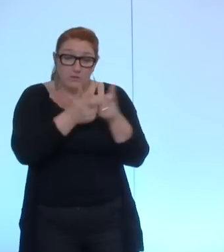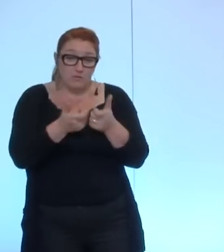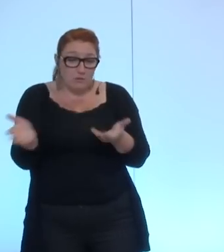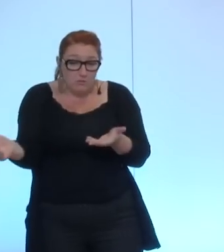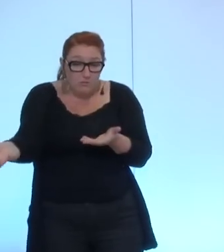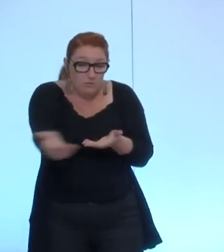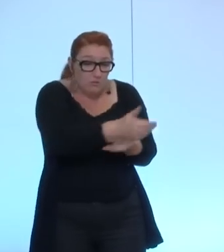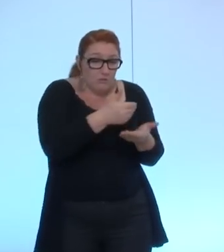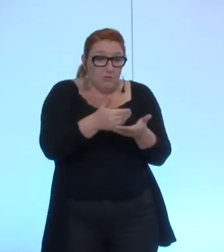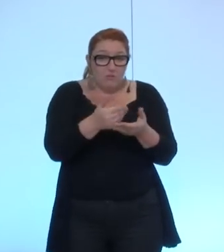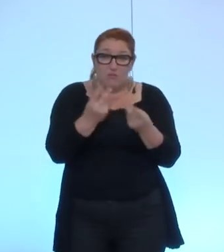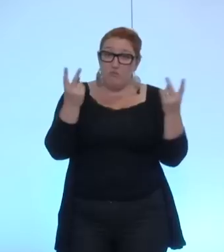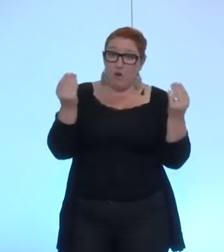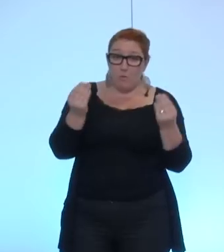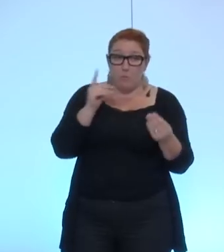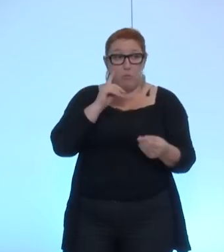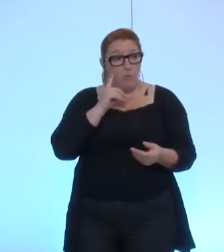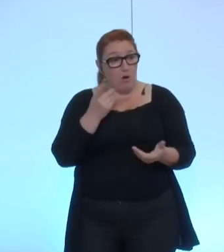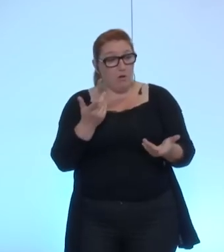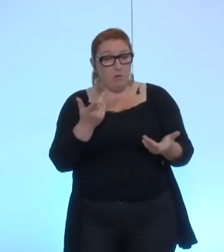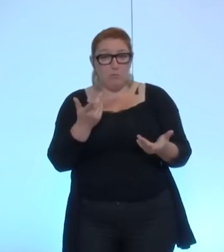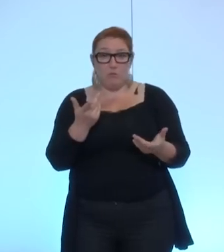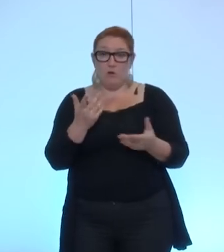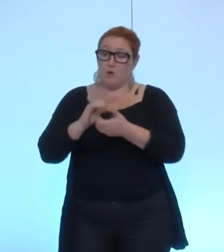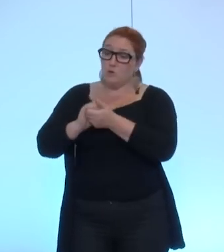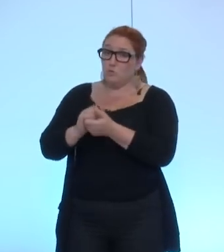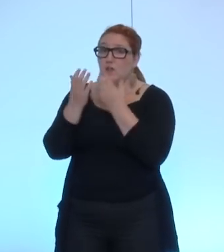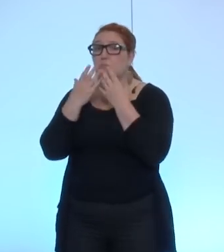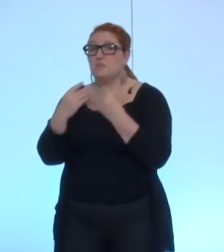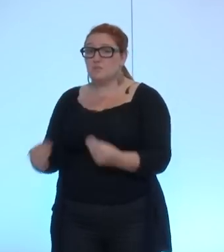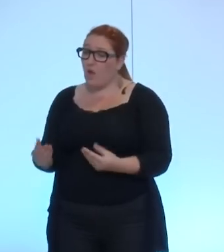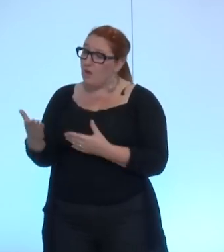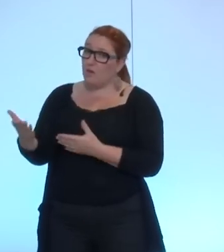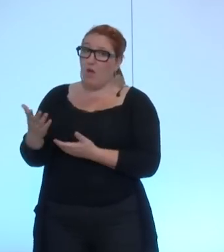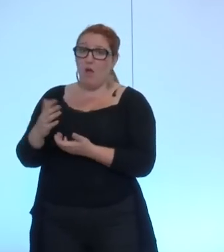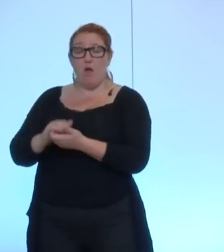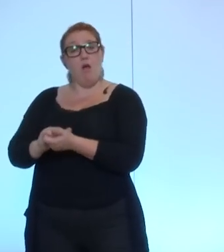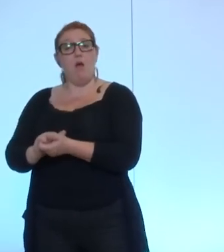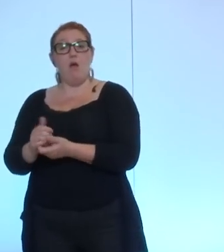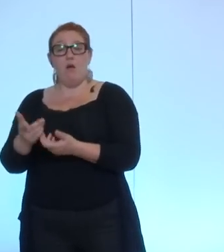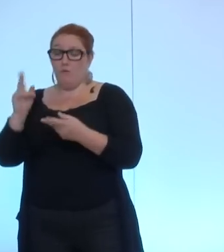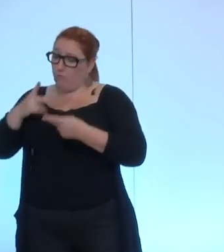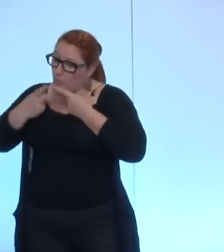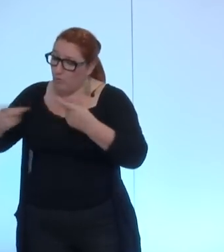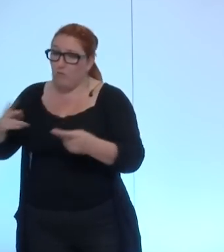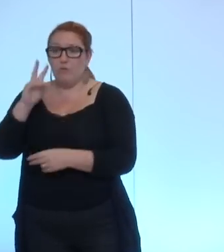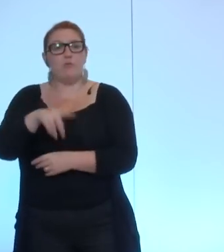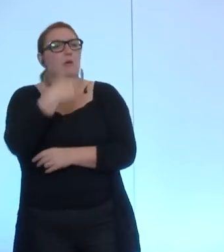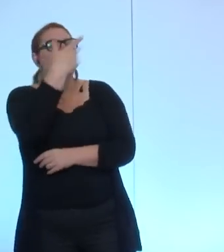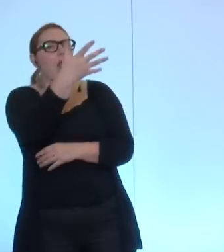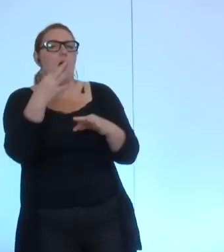fort à nos amis israéliens vous le rappelez dans votre délibération en termes châtiés vous parlez d'un conflit